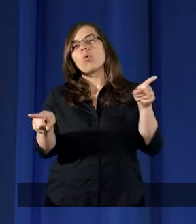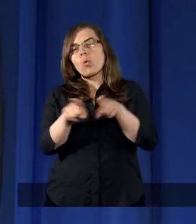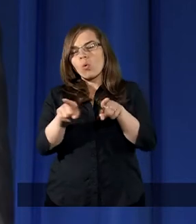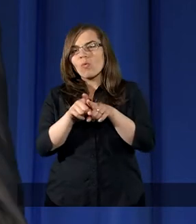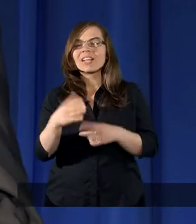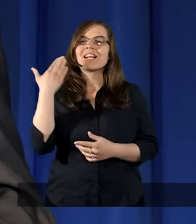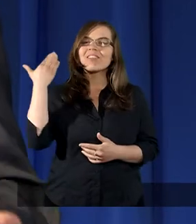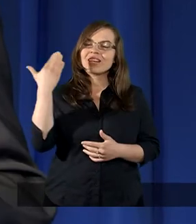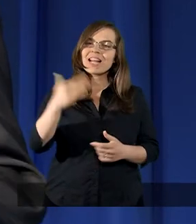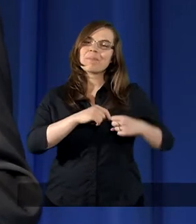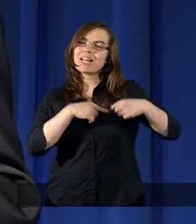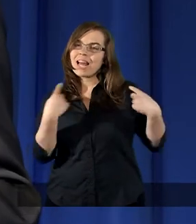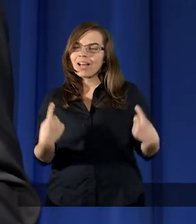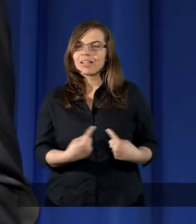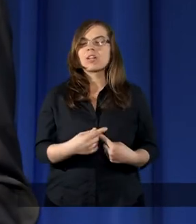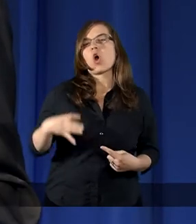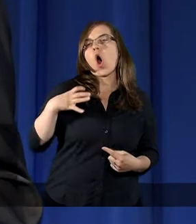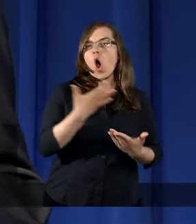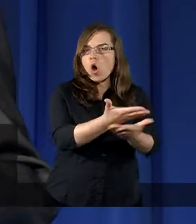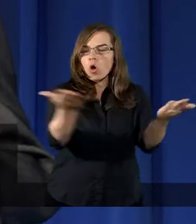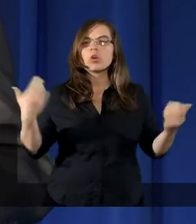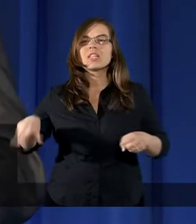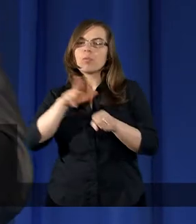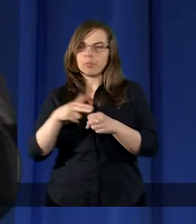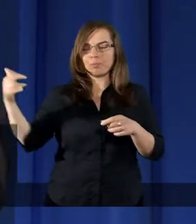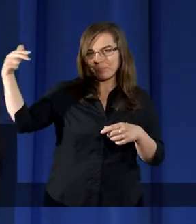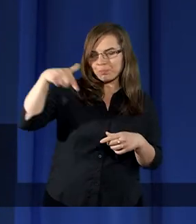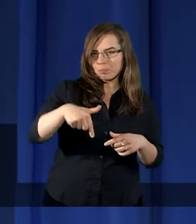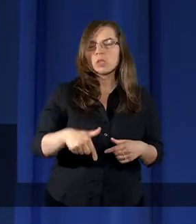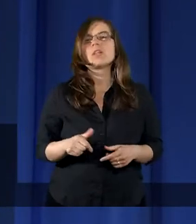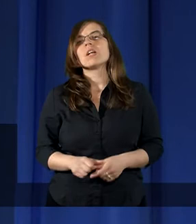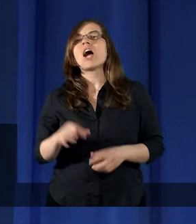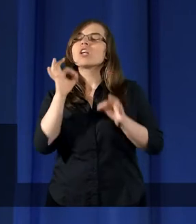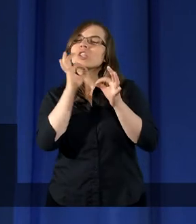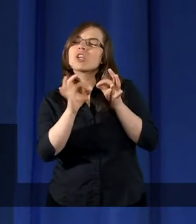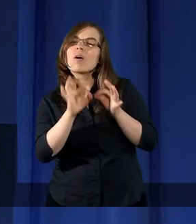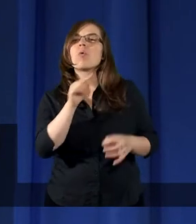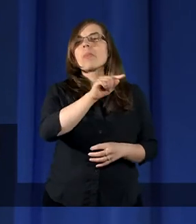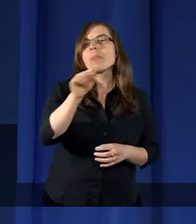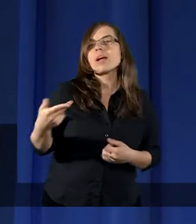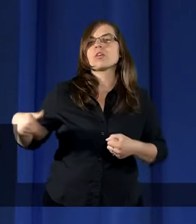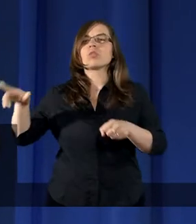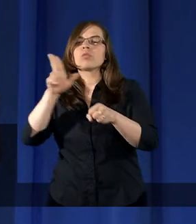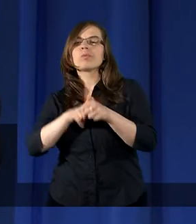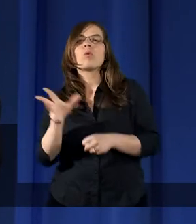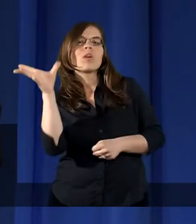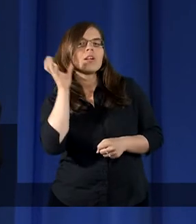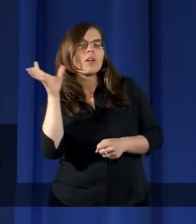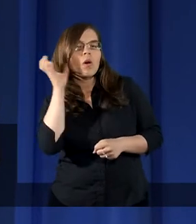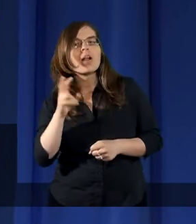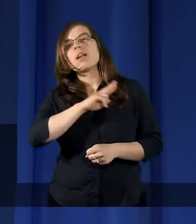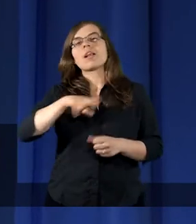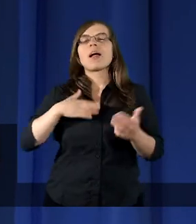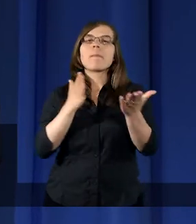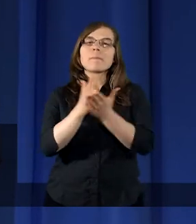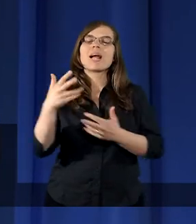witam również i gości, którzy przybyli, a szczególnie tych, którzy słuchają nas